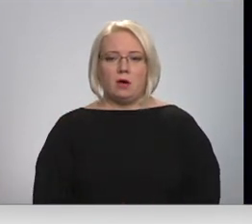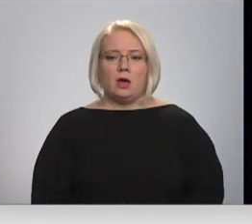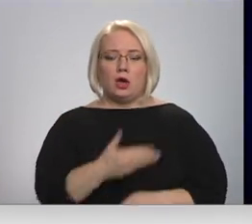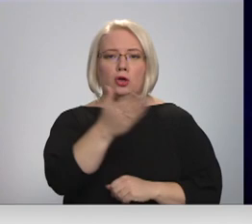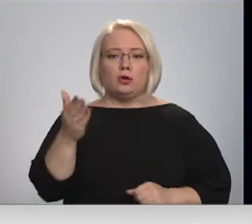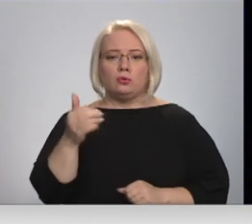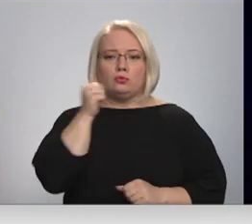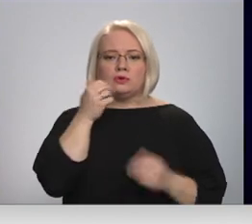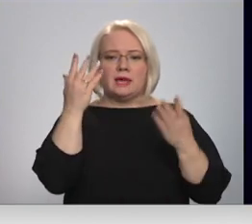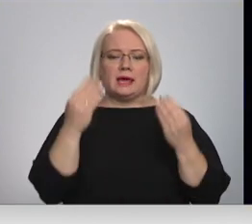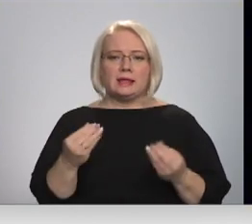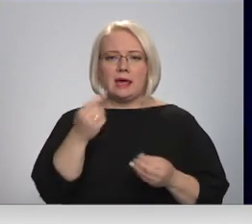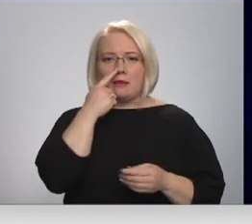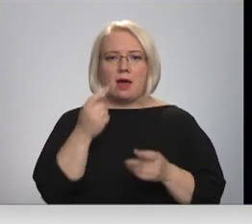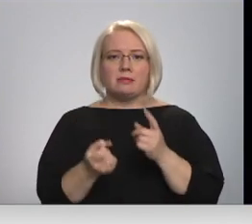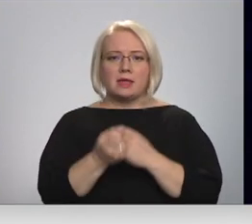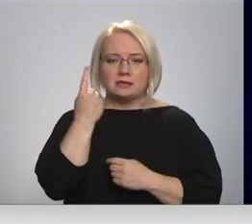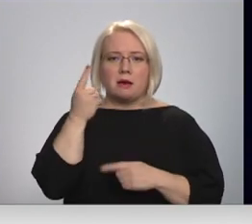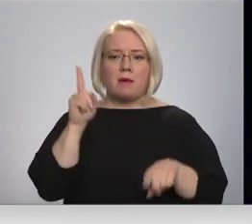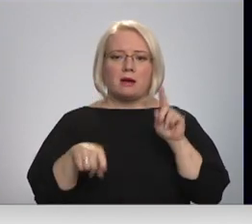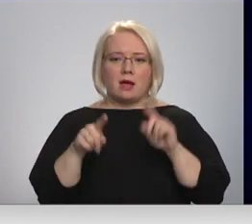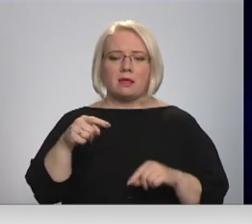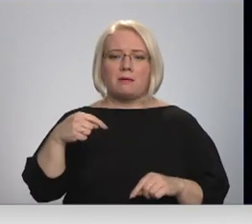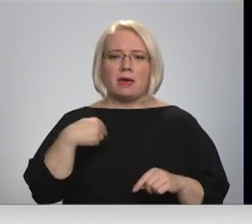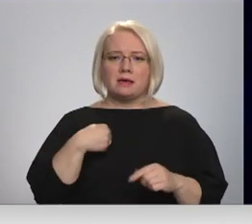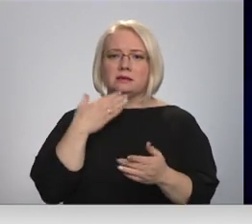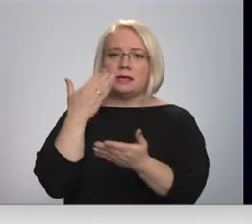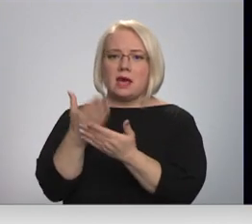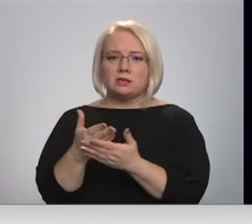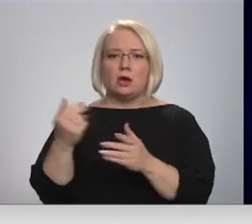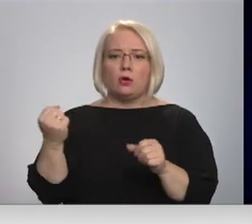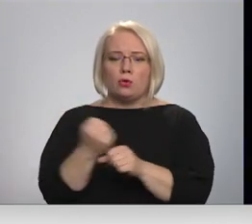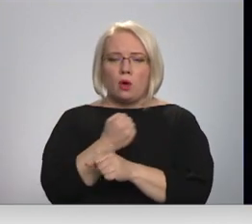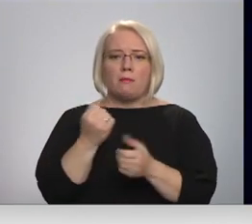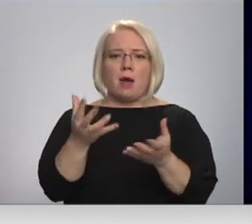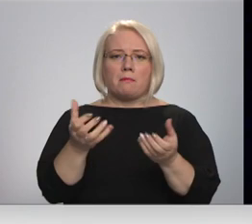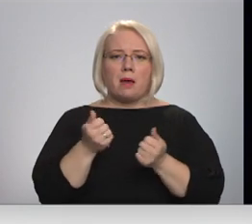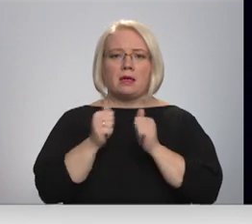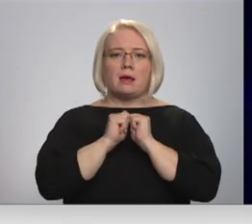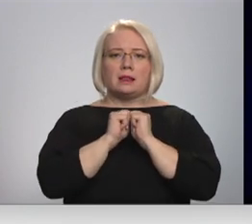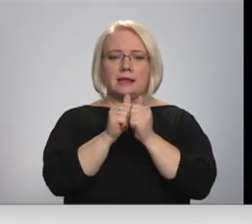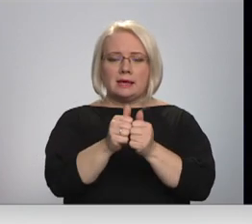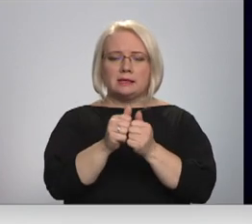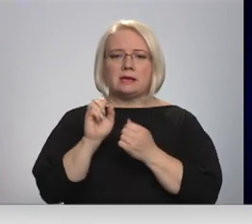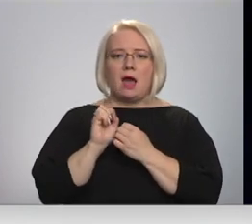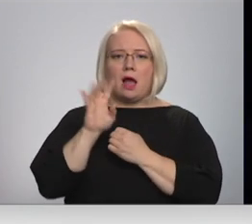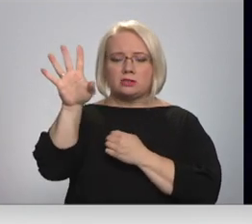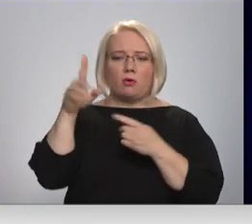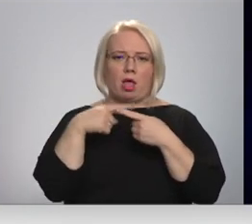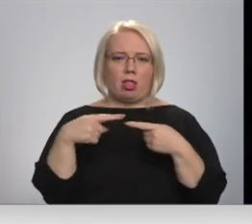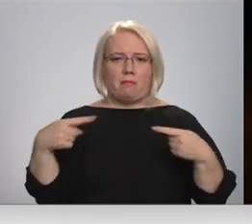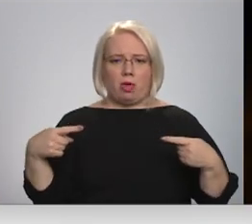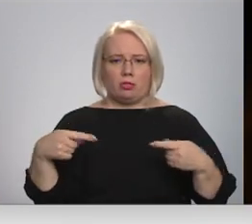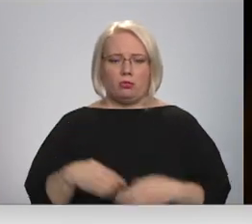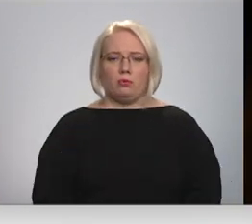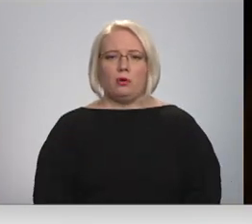ikdienā nesenāk, bet sanāk par retam, es iesaku tomēr paņemt līdzi atstarojuši elementu.